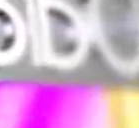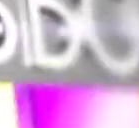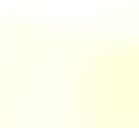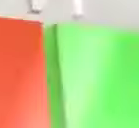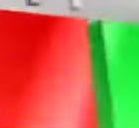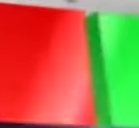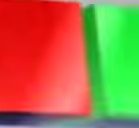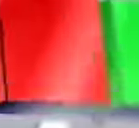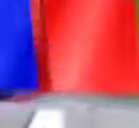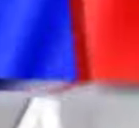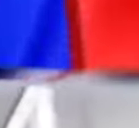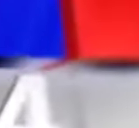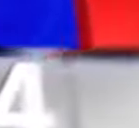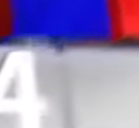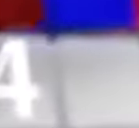Музиката